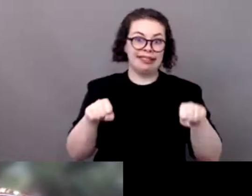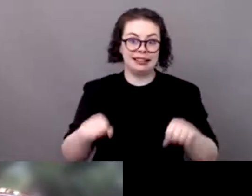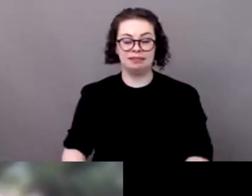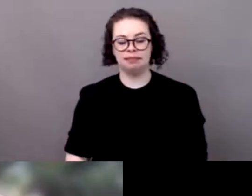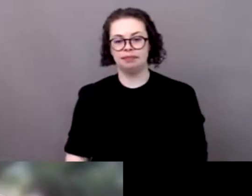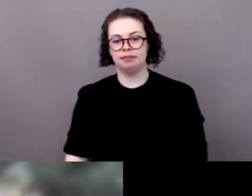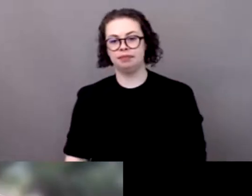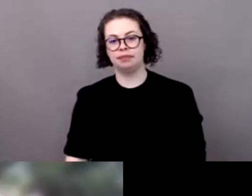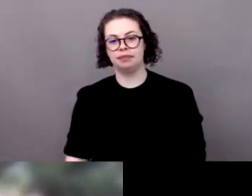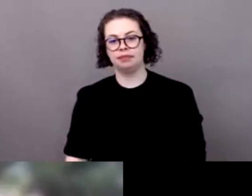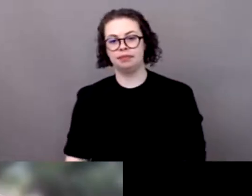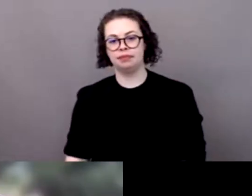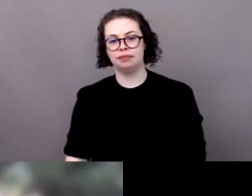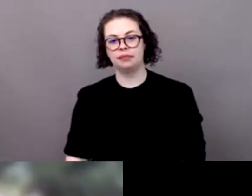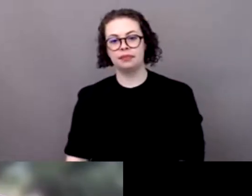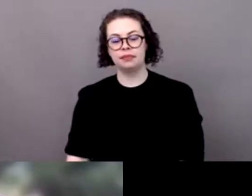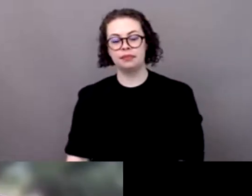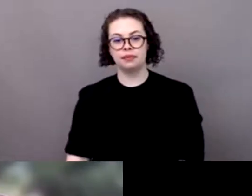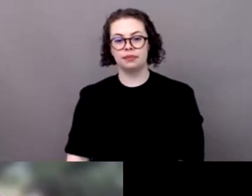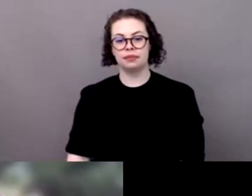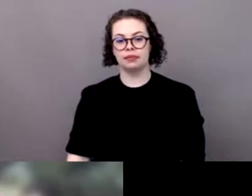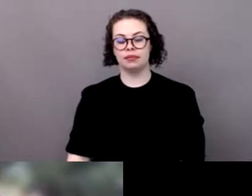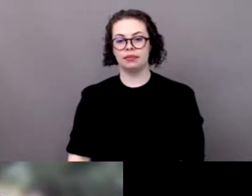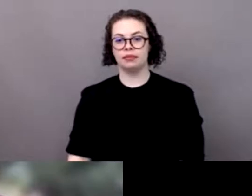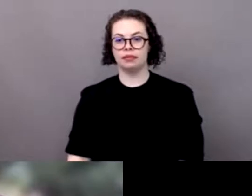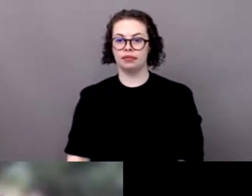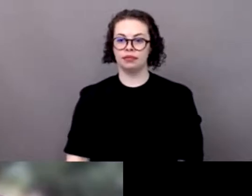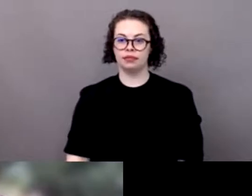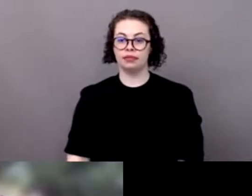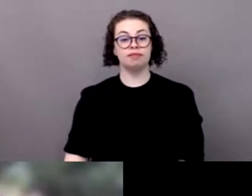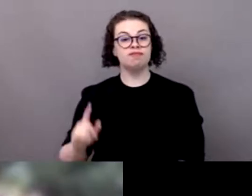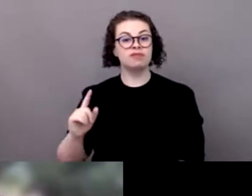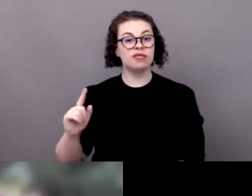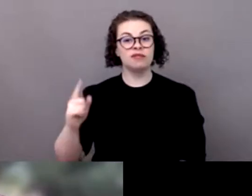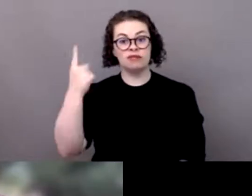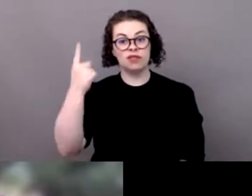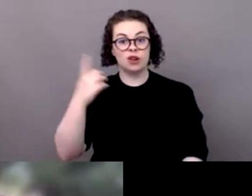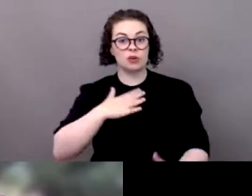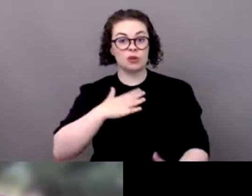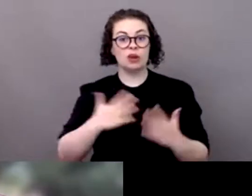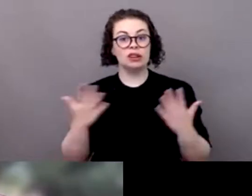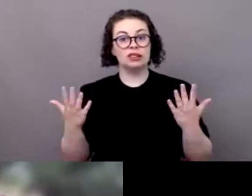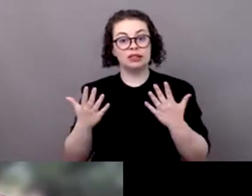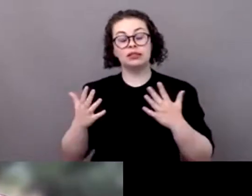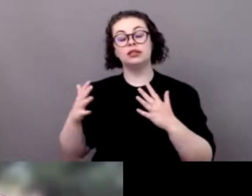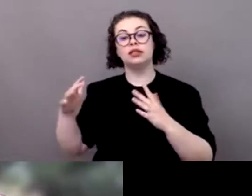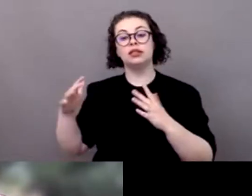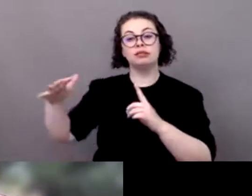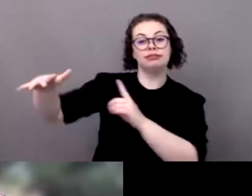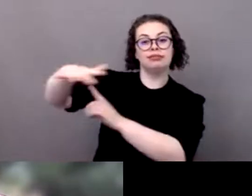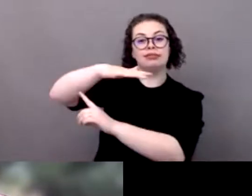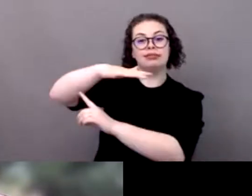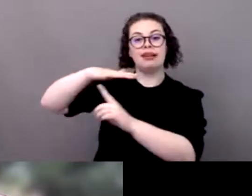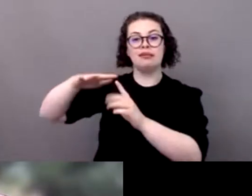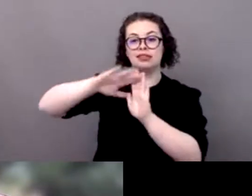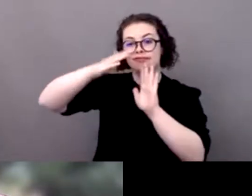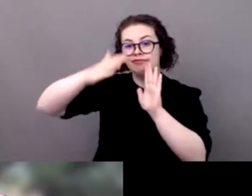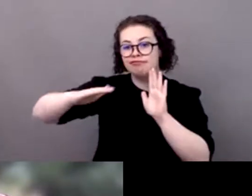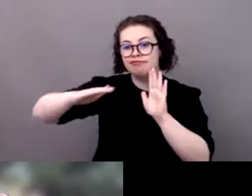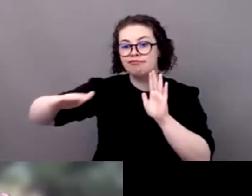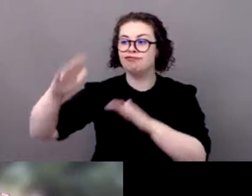et de la perte de diversité sur le sport souvent ce que je disais on on on le regarde et on le met en avant